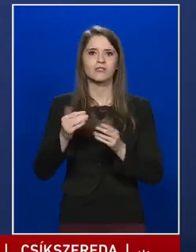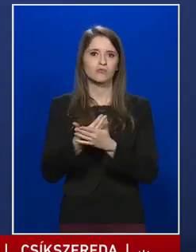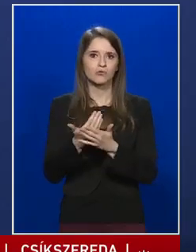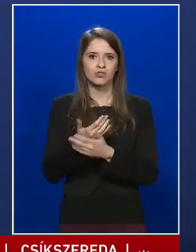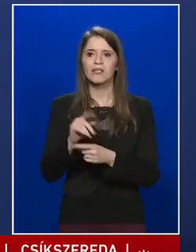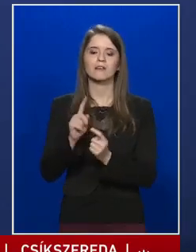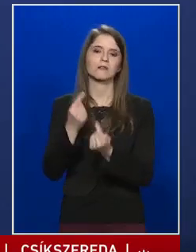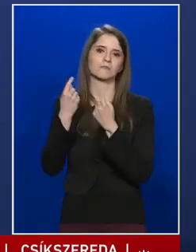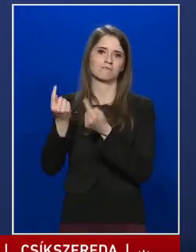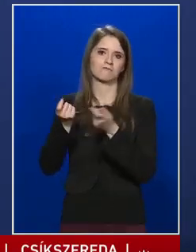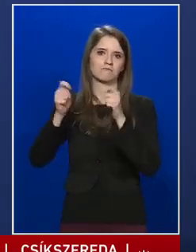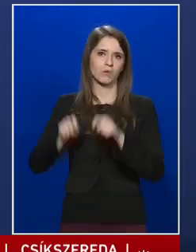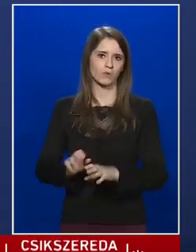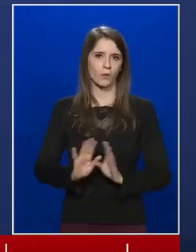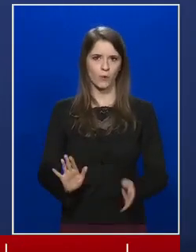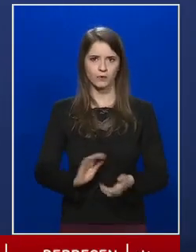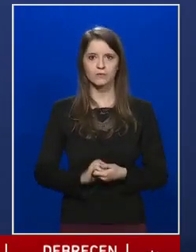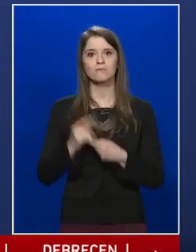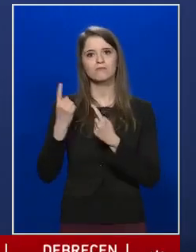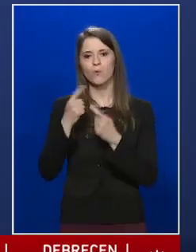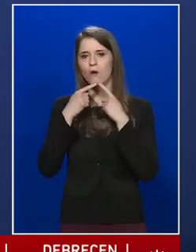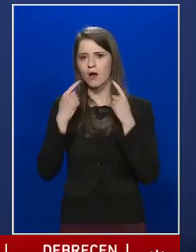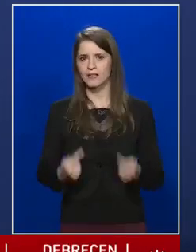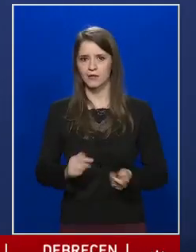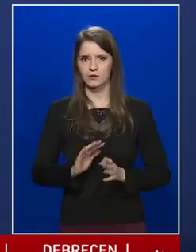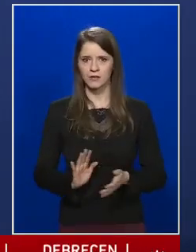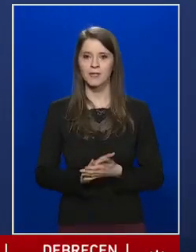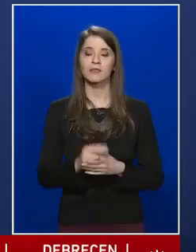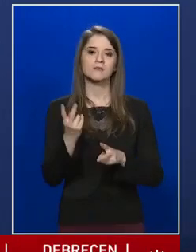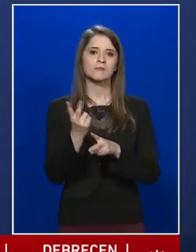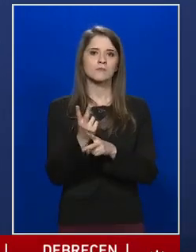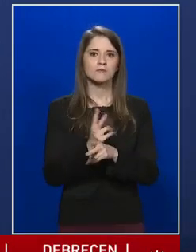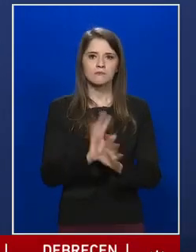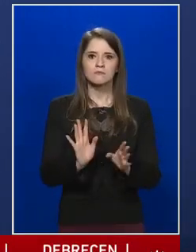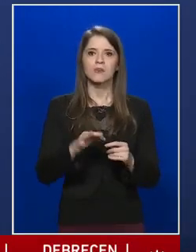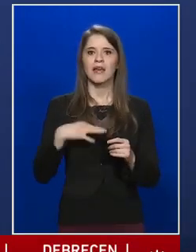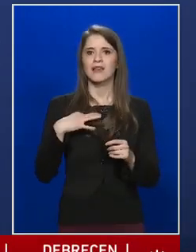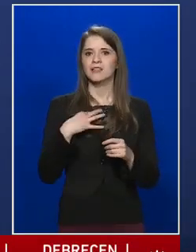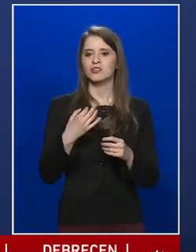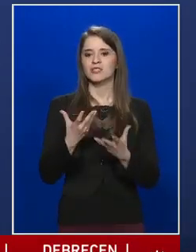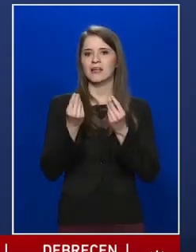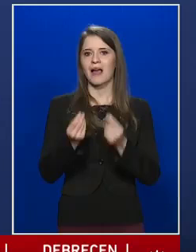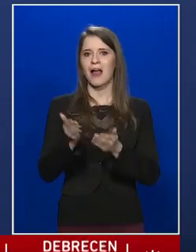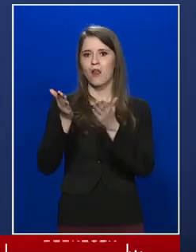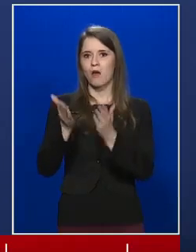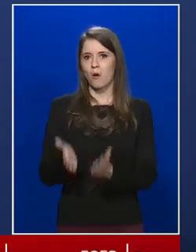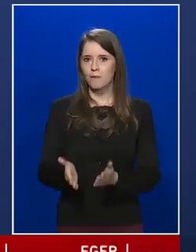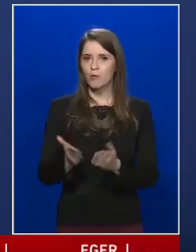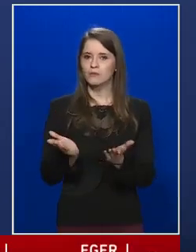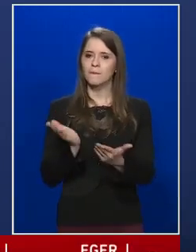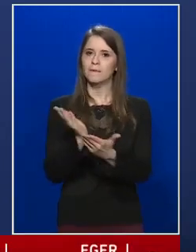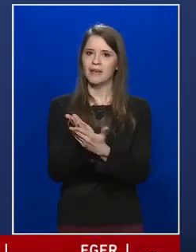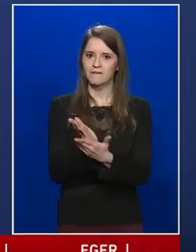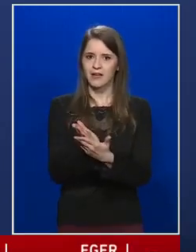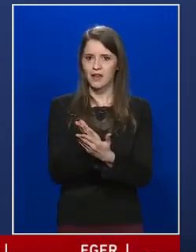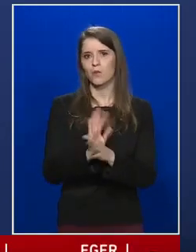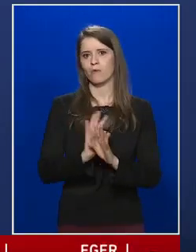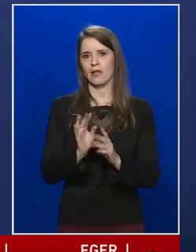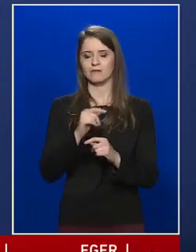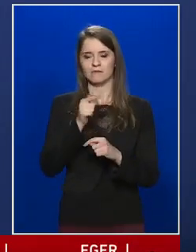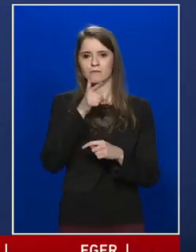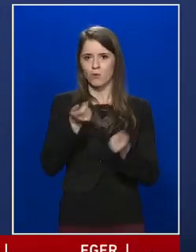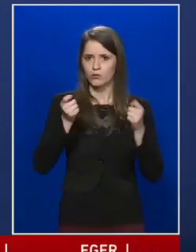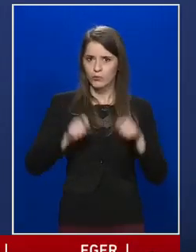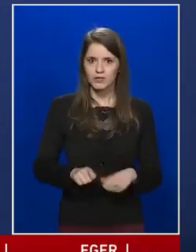maga határozza meg. Ugyanígy az egészségi állapotának megfelelően fog dönteni